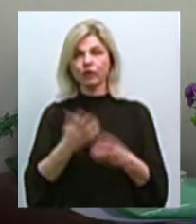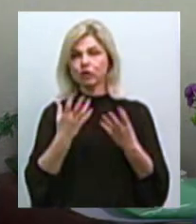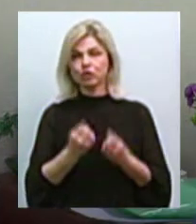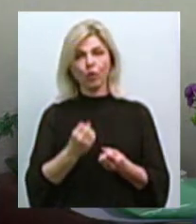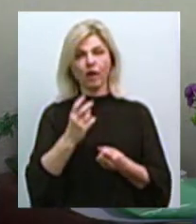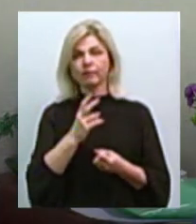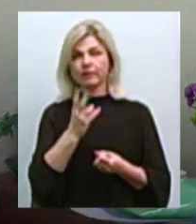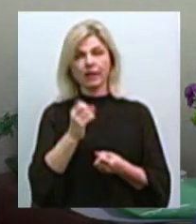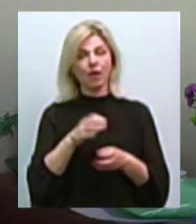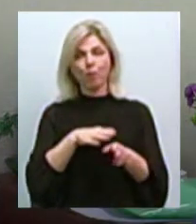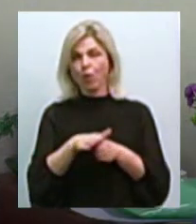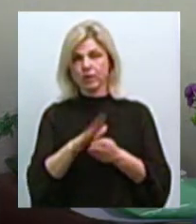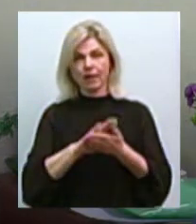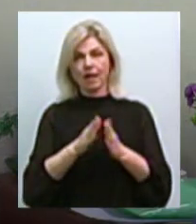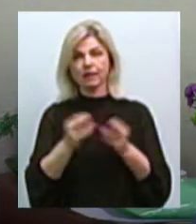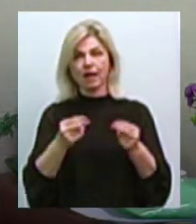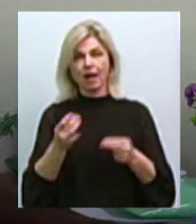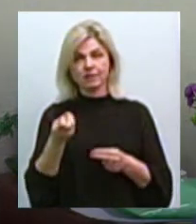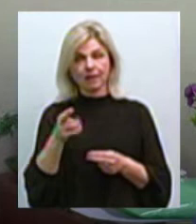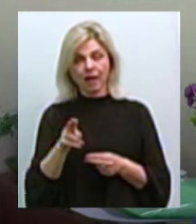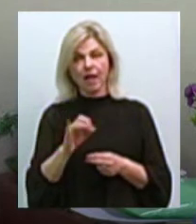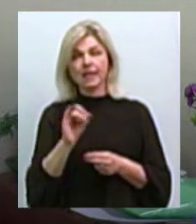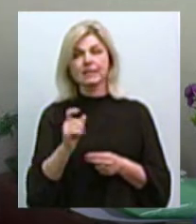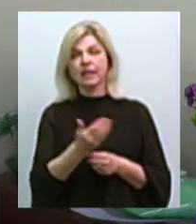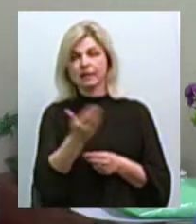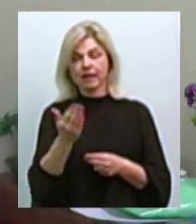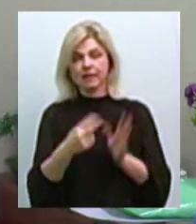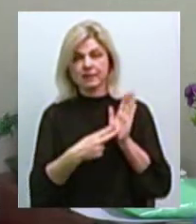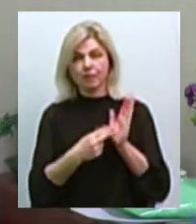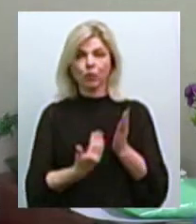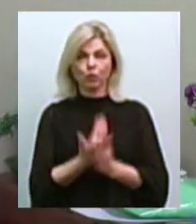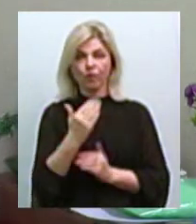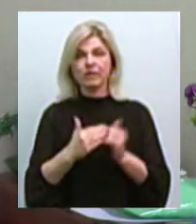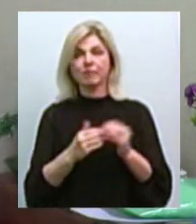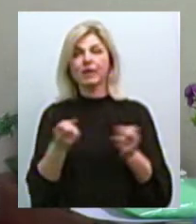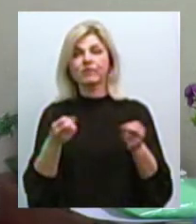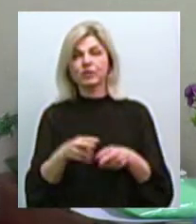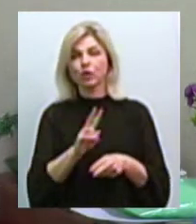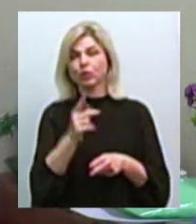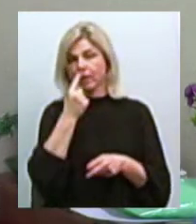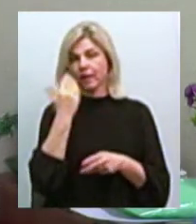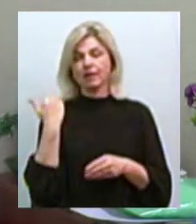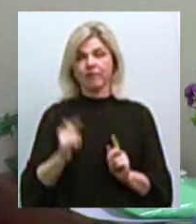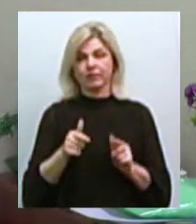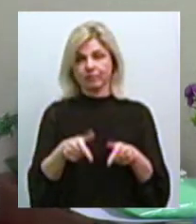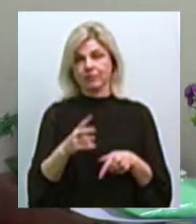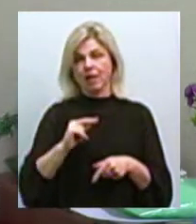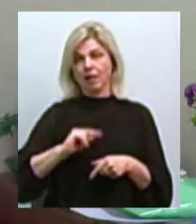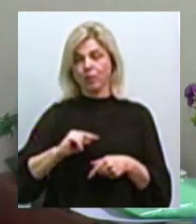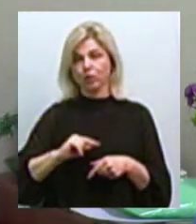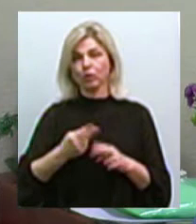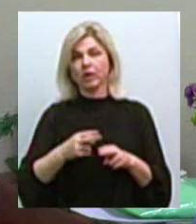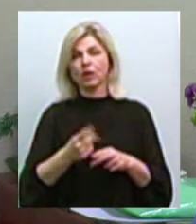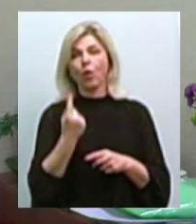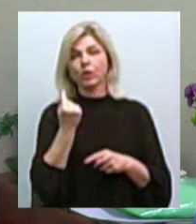заключили повністю декларацію. Із них сім – це нові фахівці, які до нас недавно влаштувалися на роботу. Це один